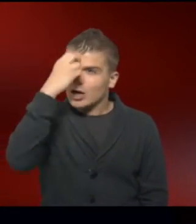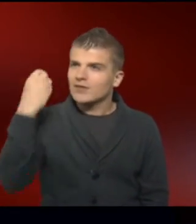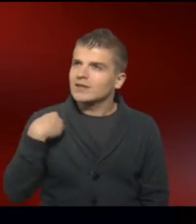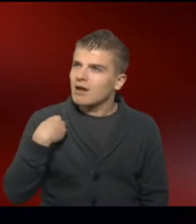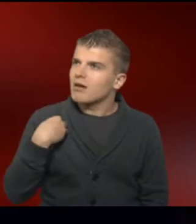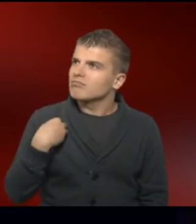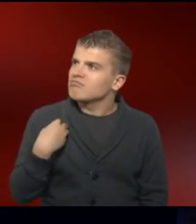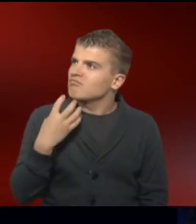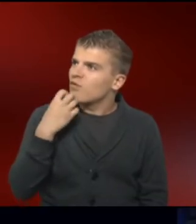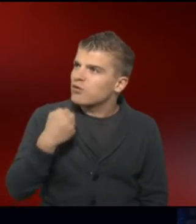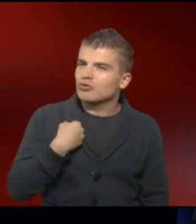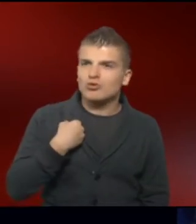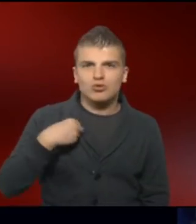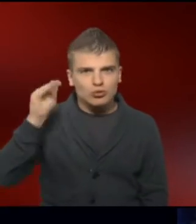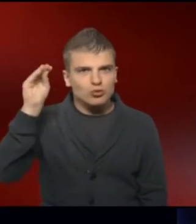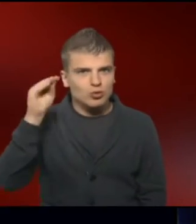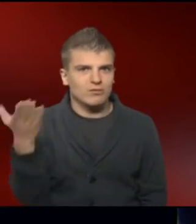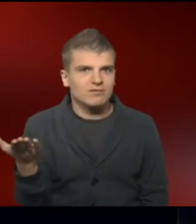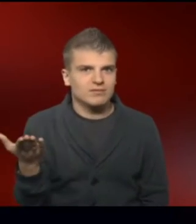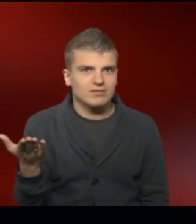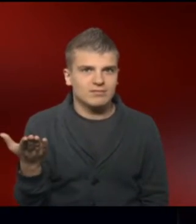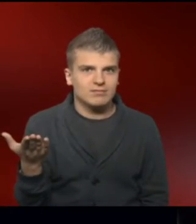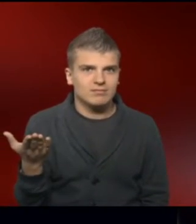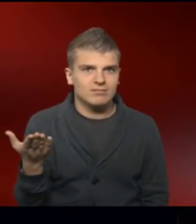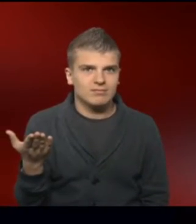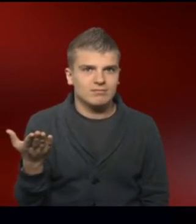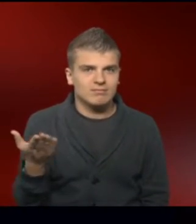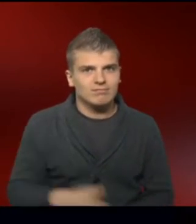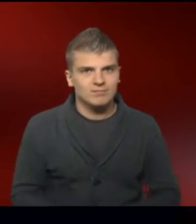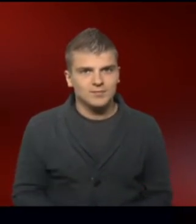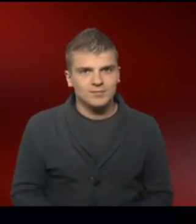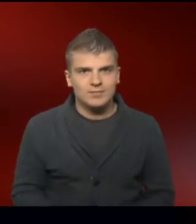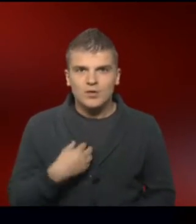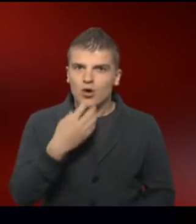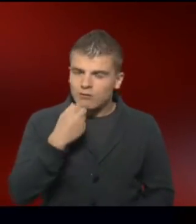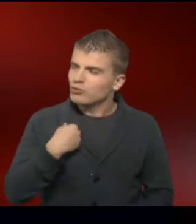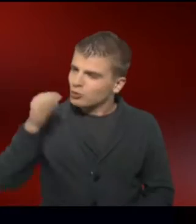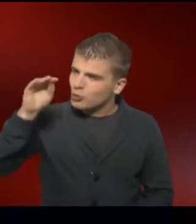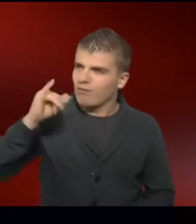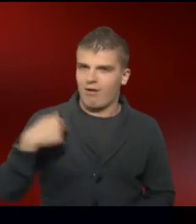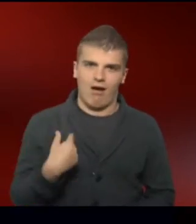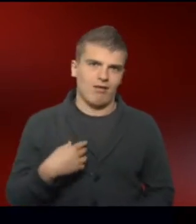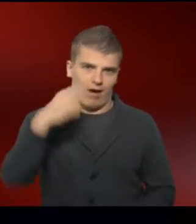Berufswunsch, als Selbstwunsch einmal meines Lebens werden.